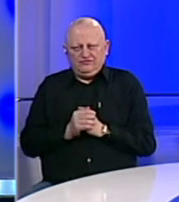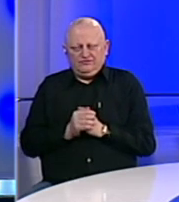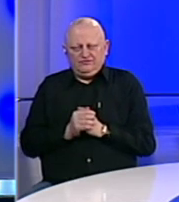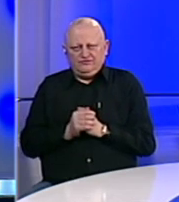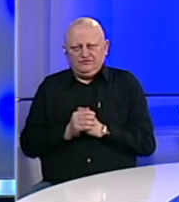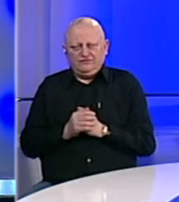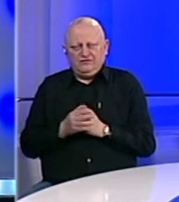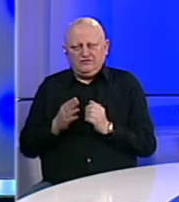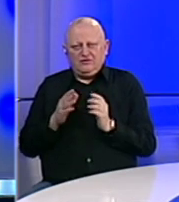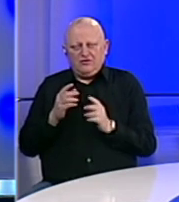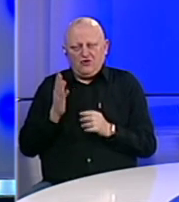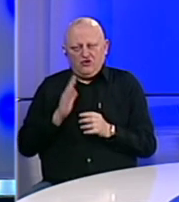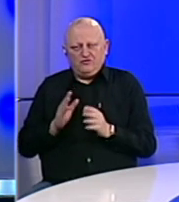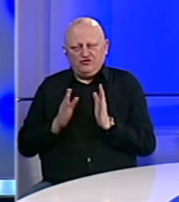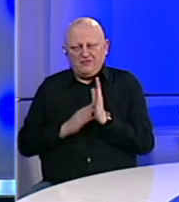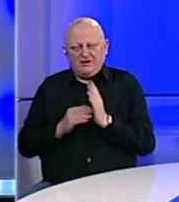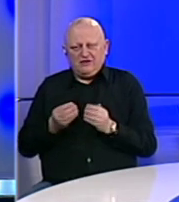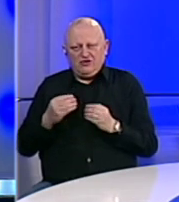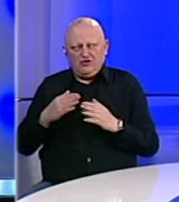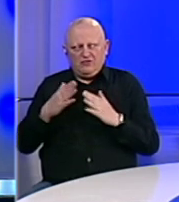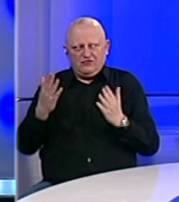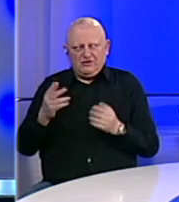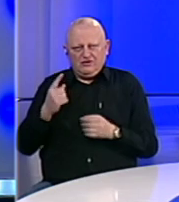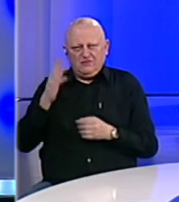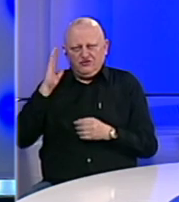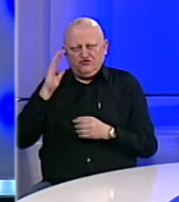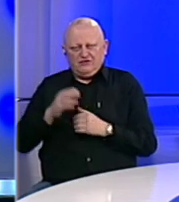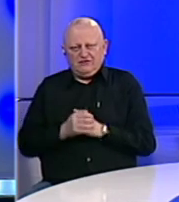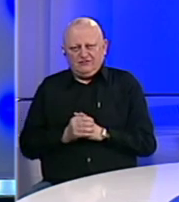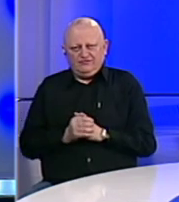Gospodin Makivić, dobar dan, da li me čujete?